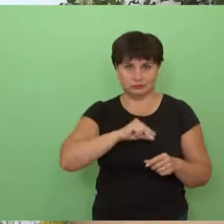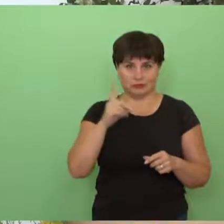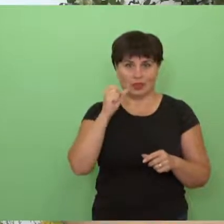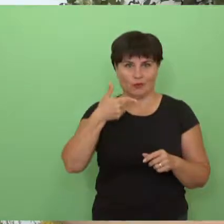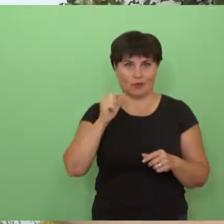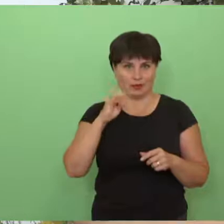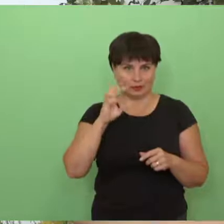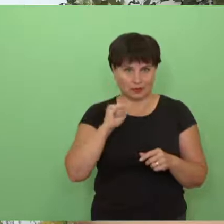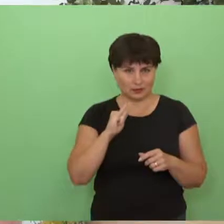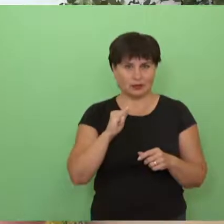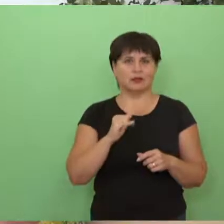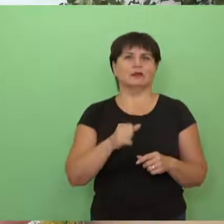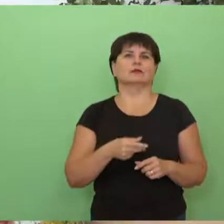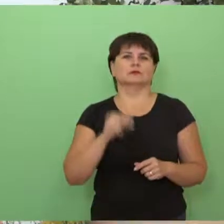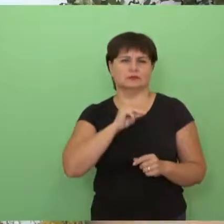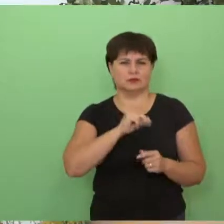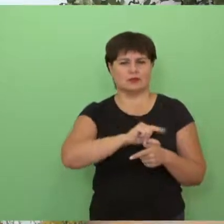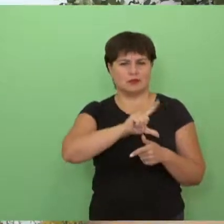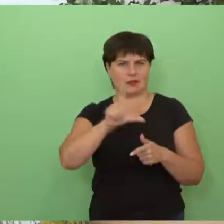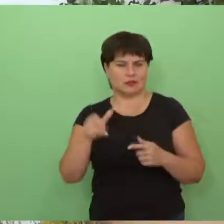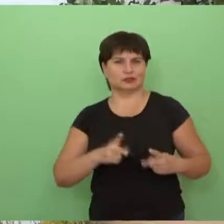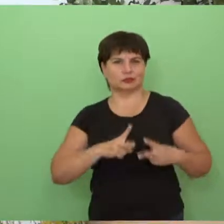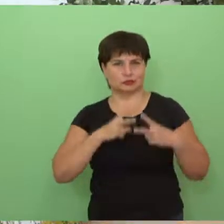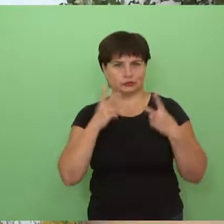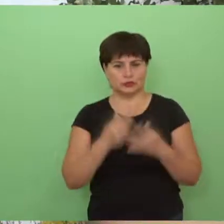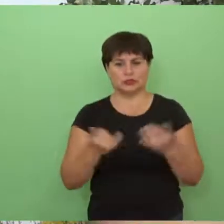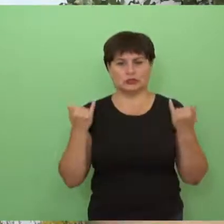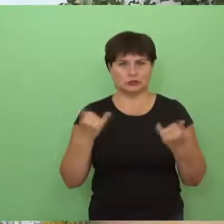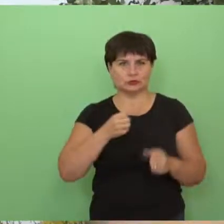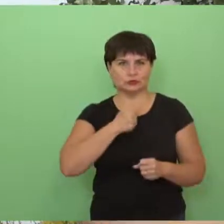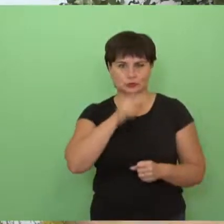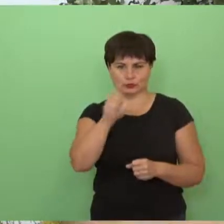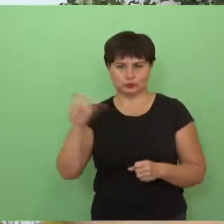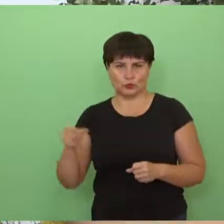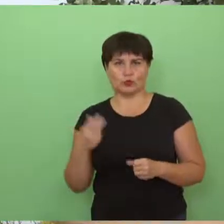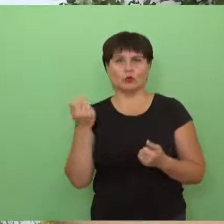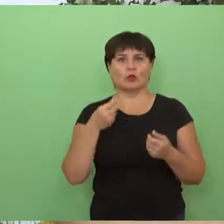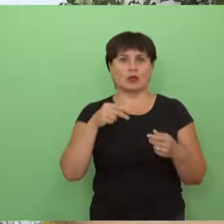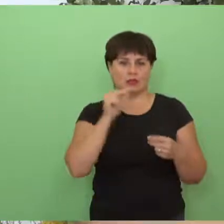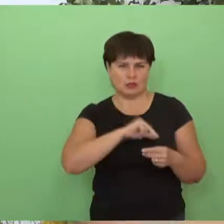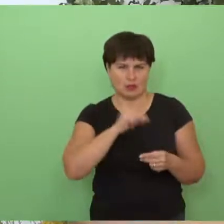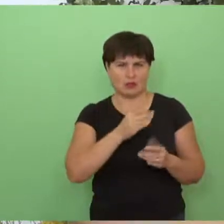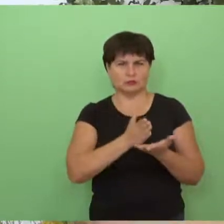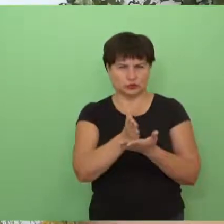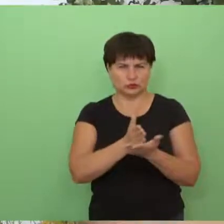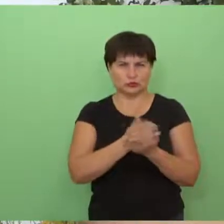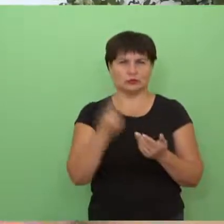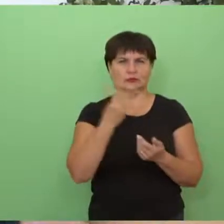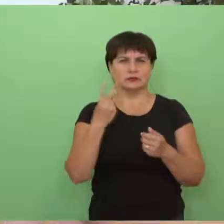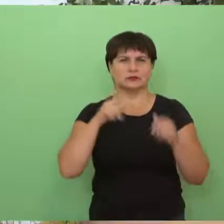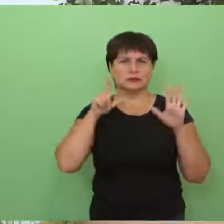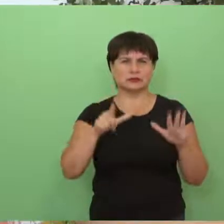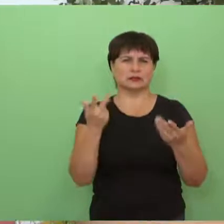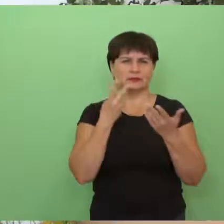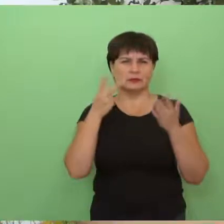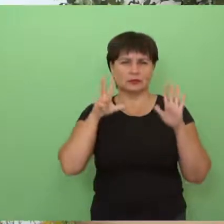savo darbu. Tai vat šiandien mes turim žmonių, kurie žirbė 29 metus, 28, 27, 20. Tai čia